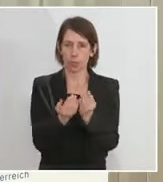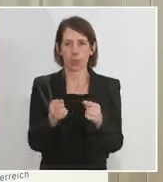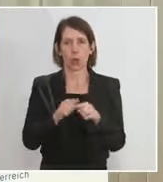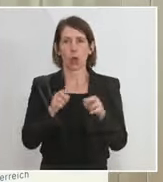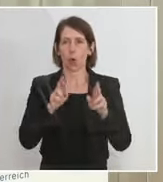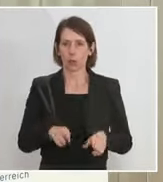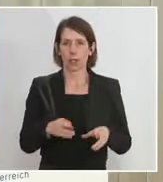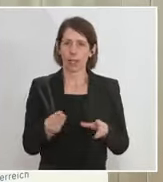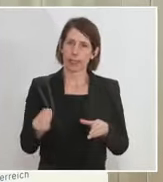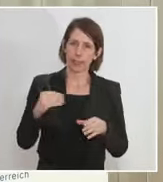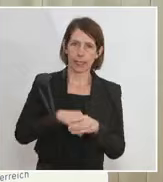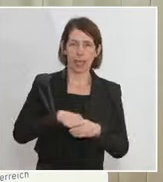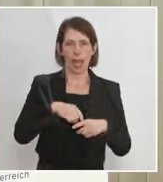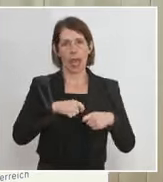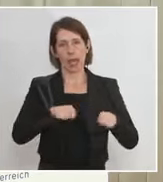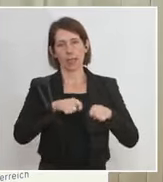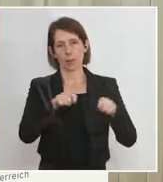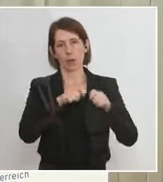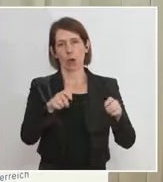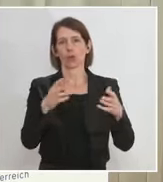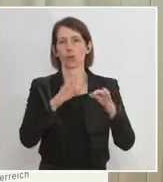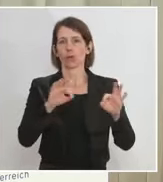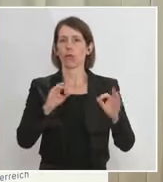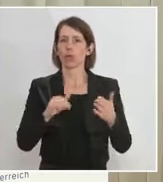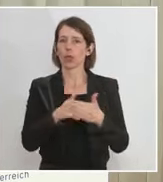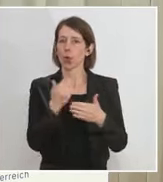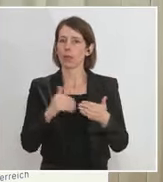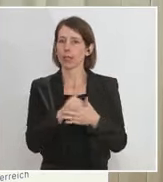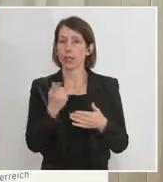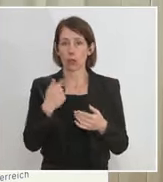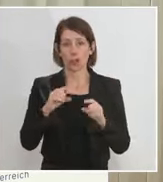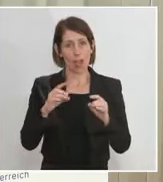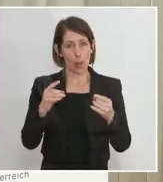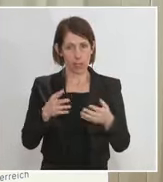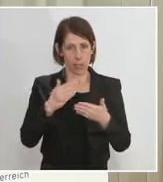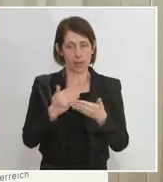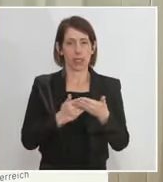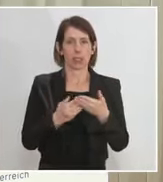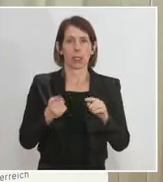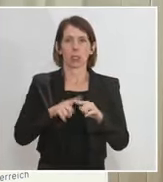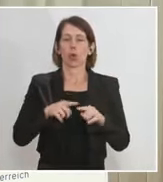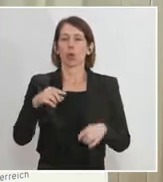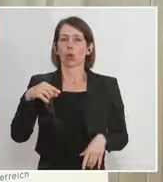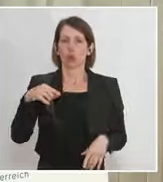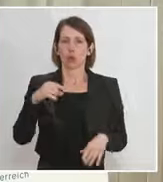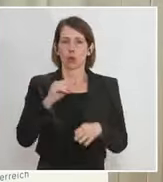in die Konzeption der Novellierung des Epidemiegesetzes und des COVID-19